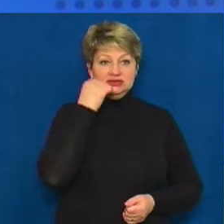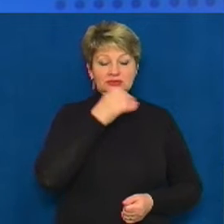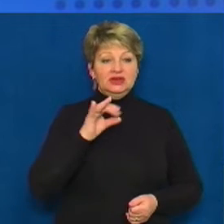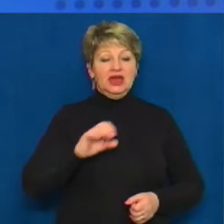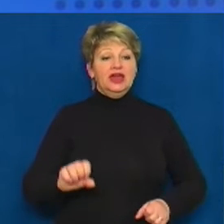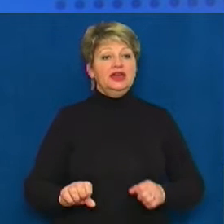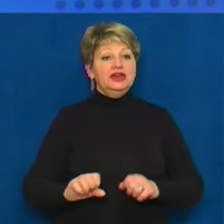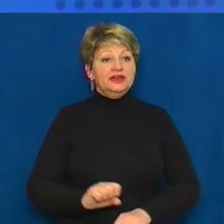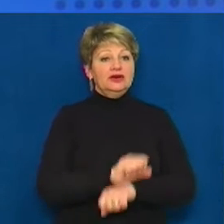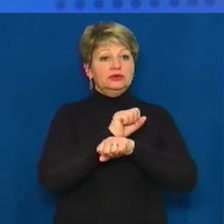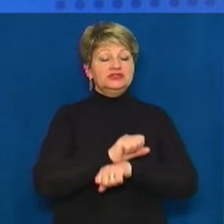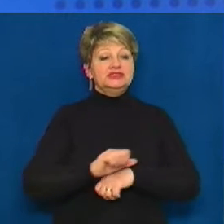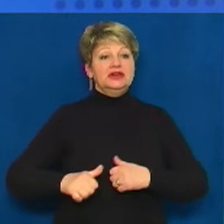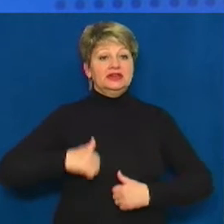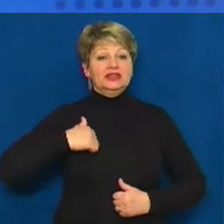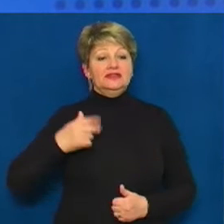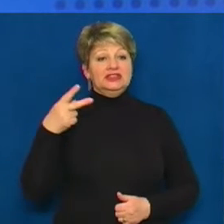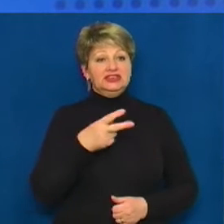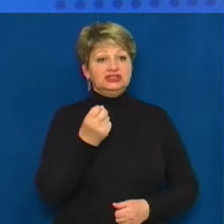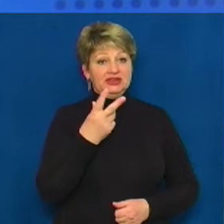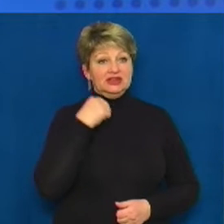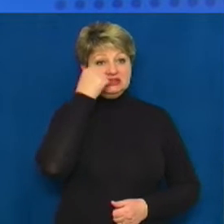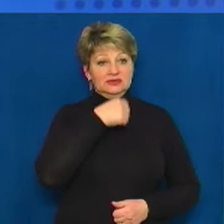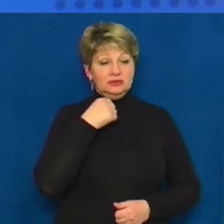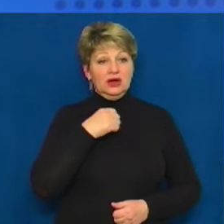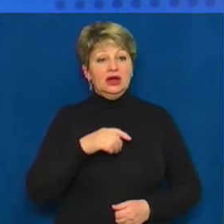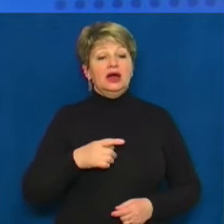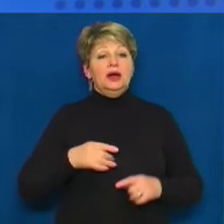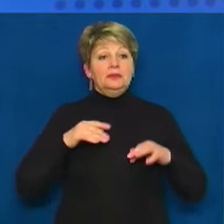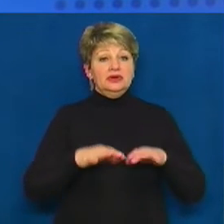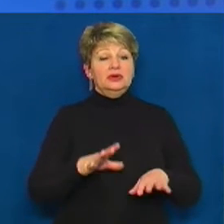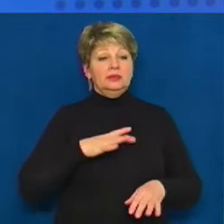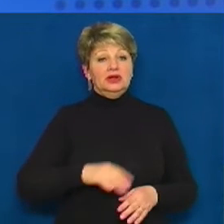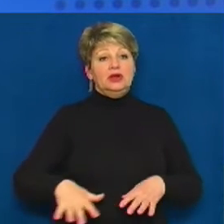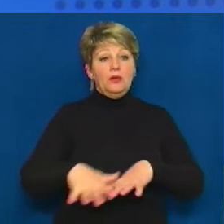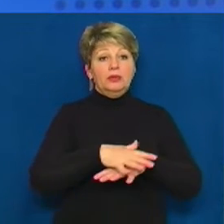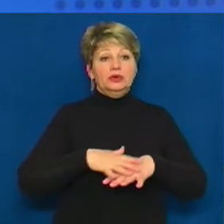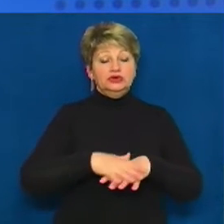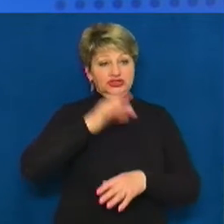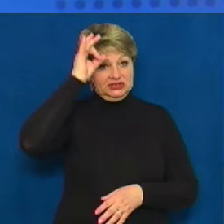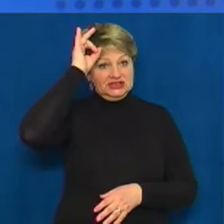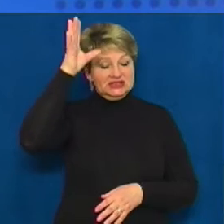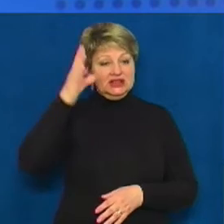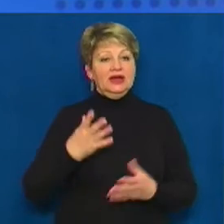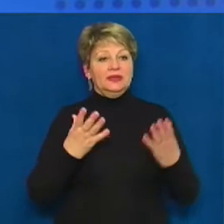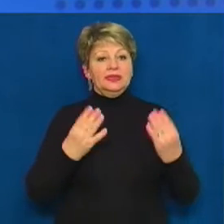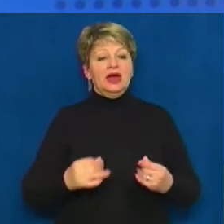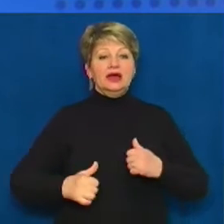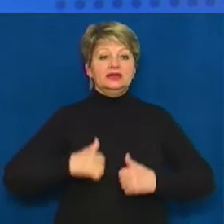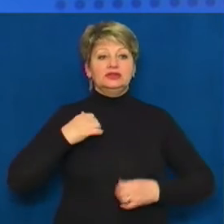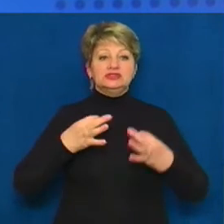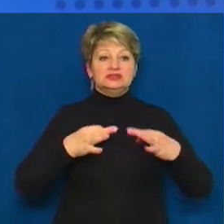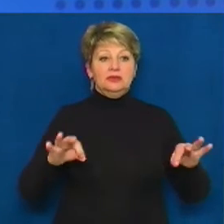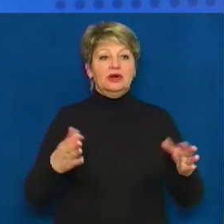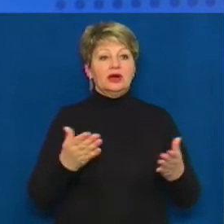Революція Гідності 2013 року. Захід відбувся на площі Слави до Дня Гідності та Свободи, який в